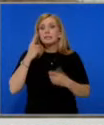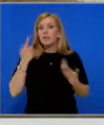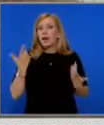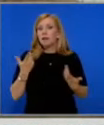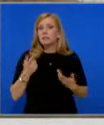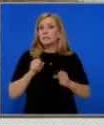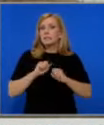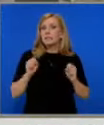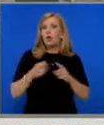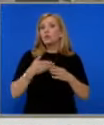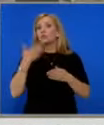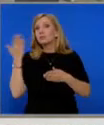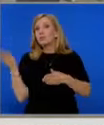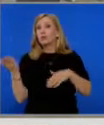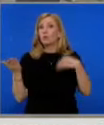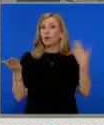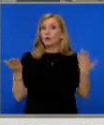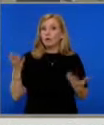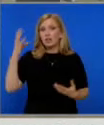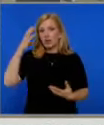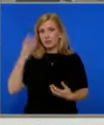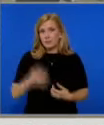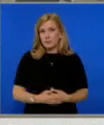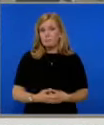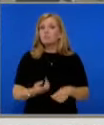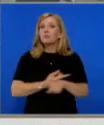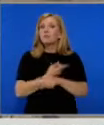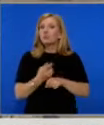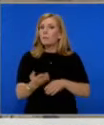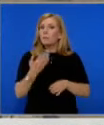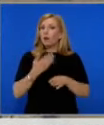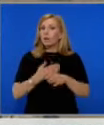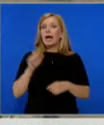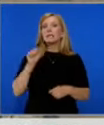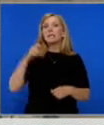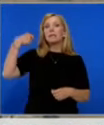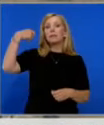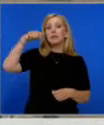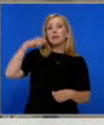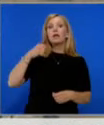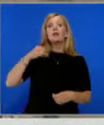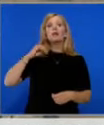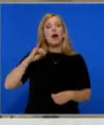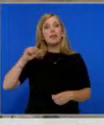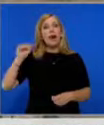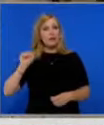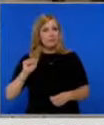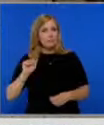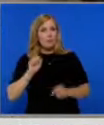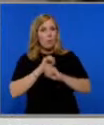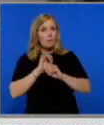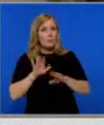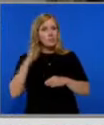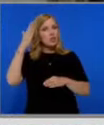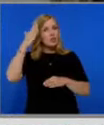изстрелите са от страна на Рамения или на Азербайджан. Часове по-рано азерският президент Илхан Алиев обяви, че